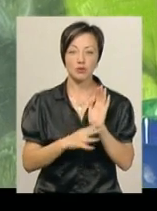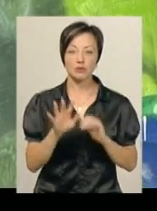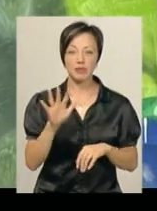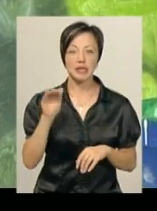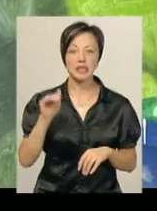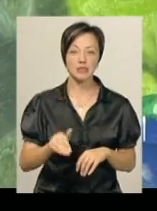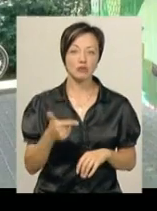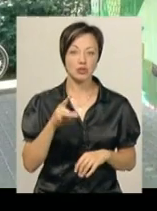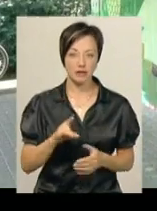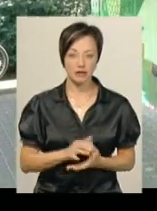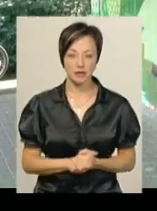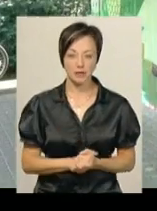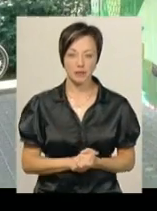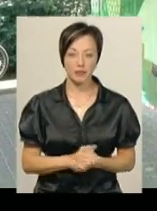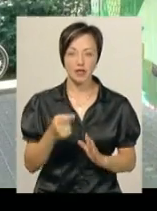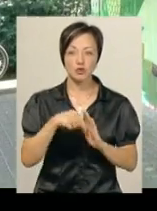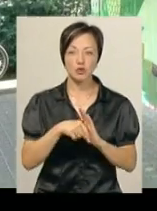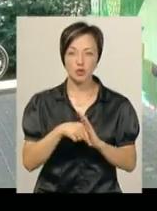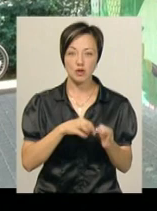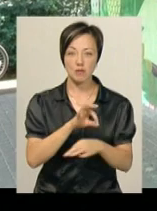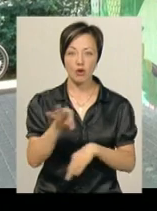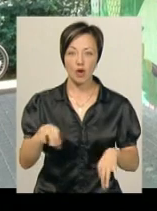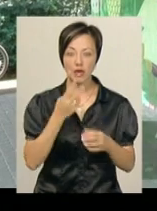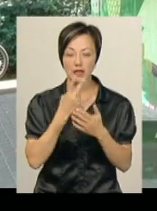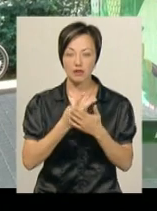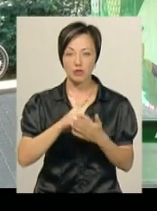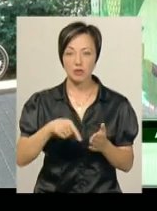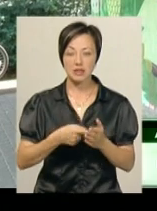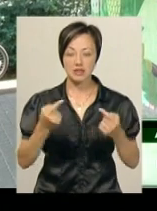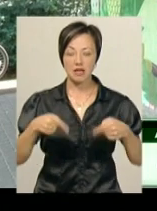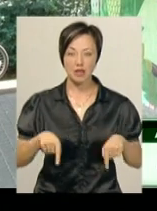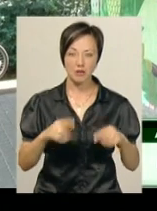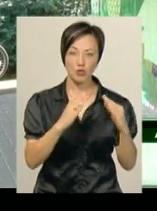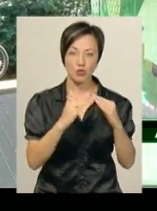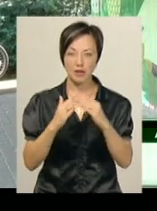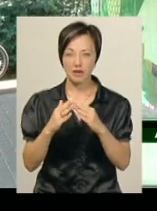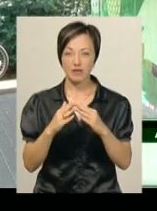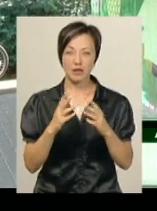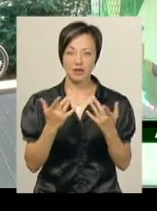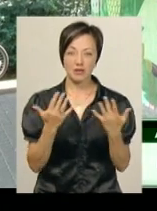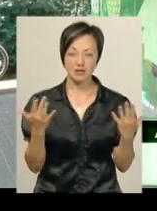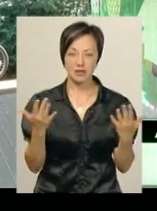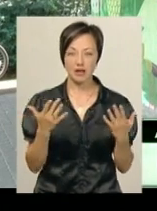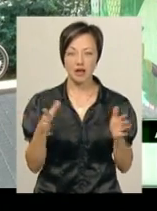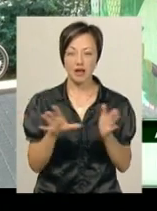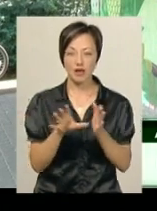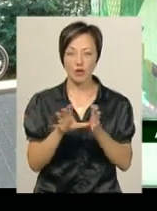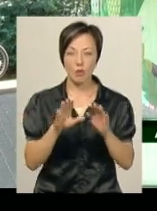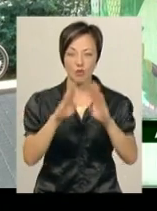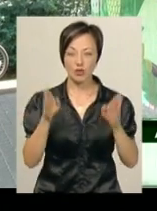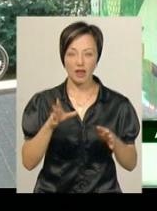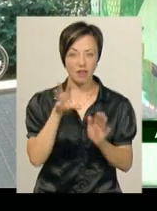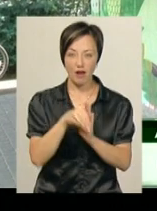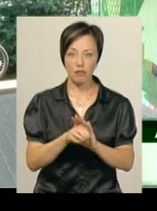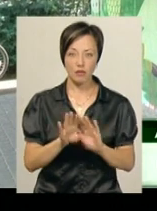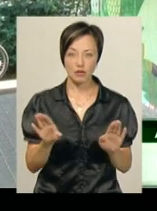тисяч гривень. «Суть проєкту – дивимося по місту, занедбані штуки, будівлі чи трансформаторні будки, які не вписуються в